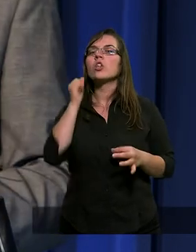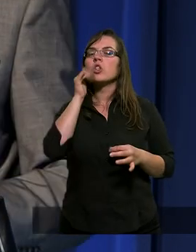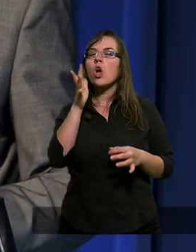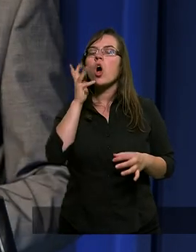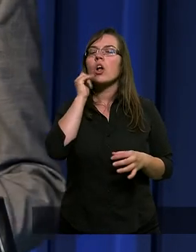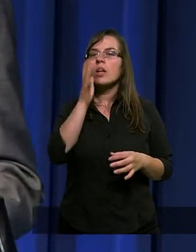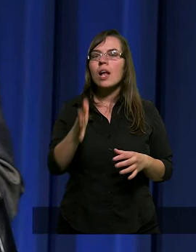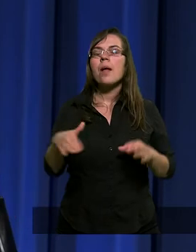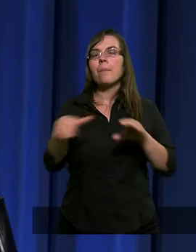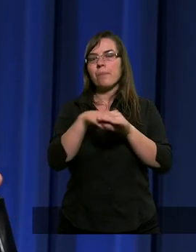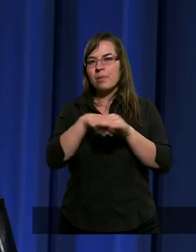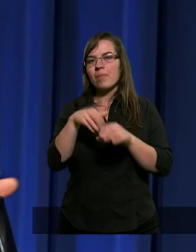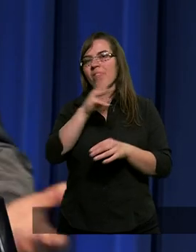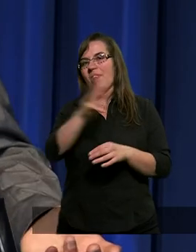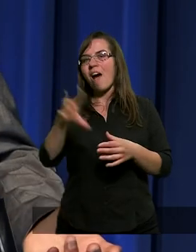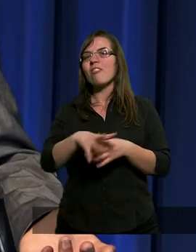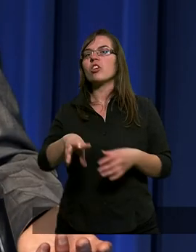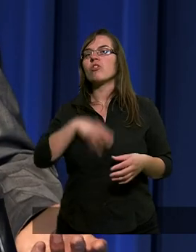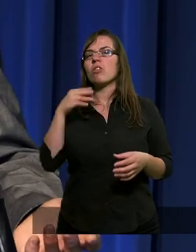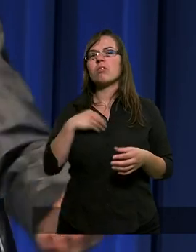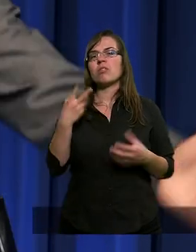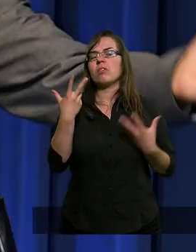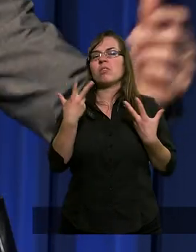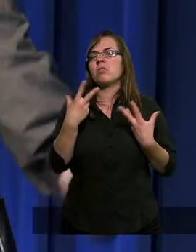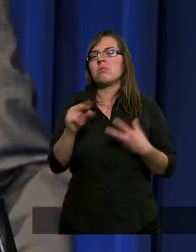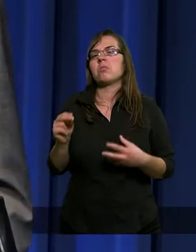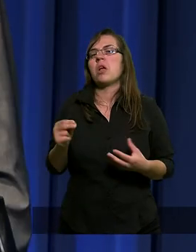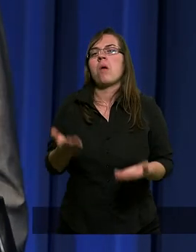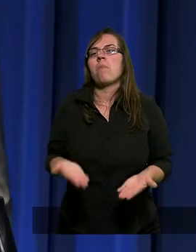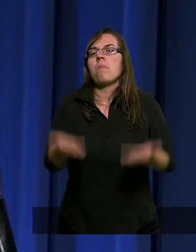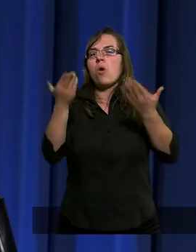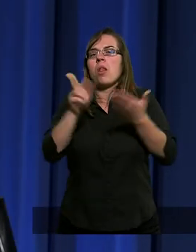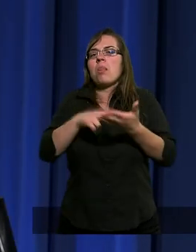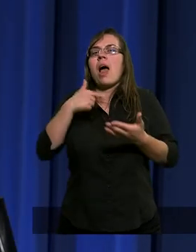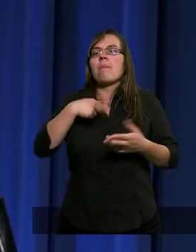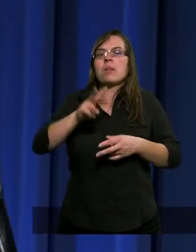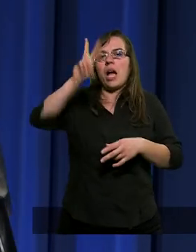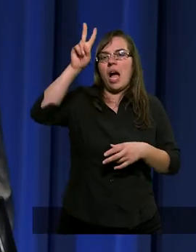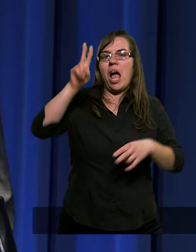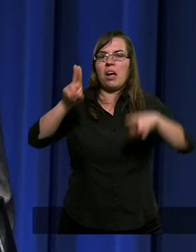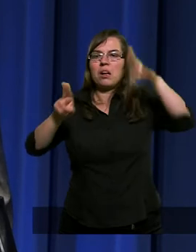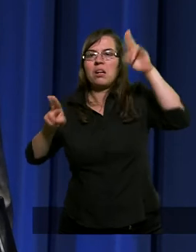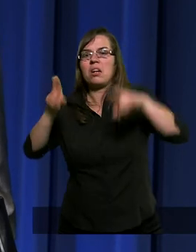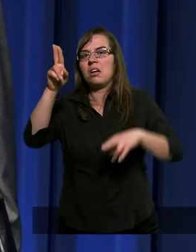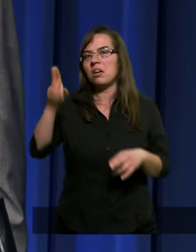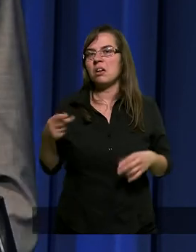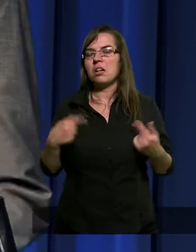codziennie bywałem z wami w świątyni, nie podnieśliście na mnie ręki.